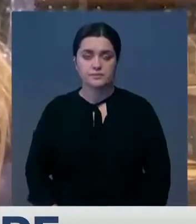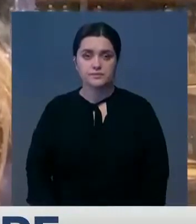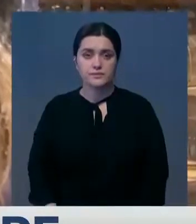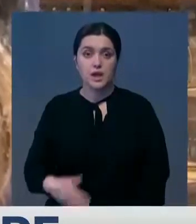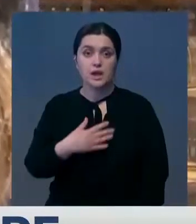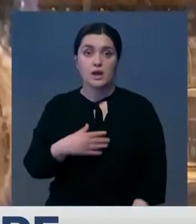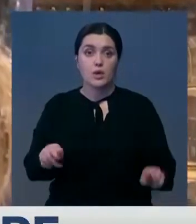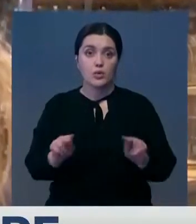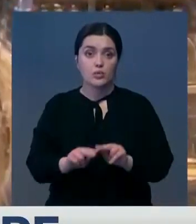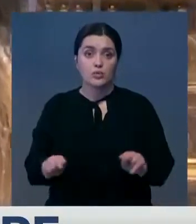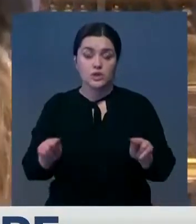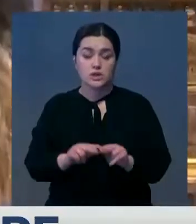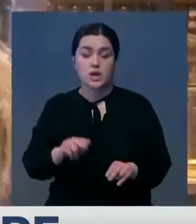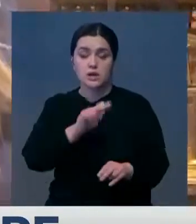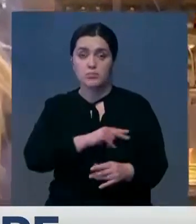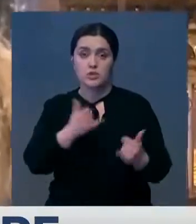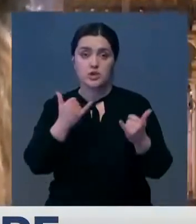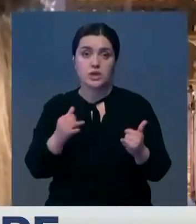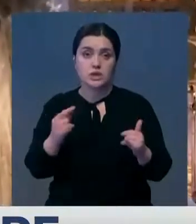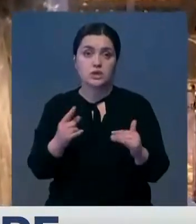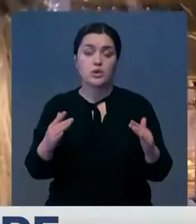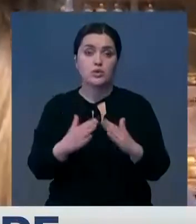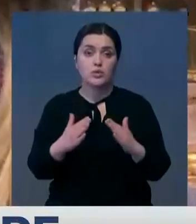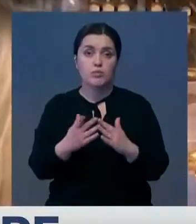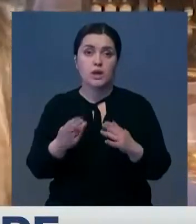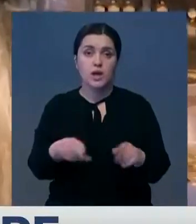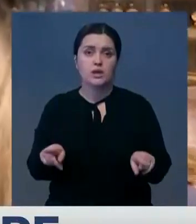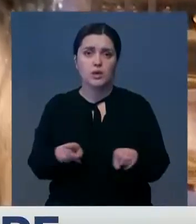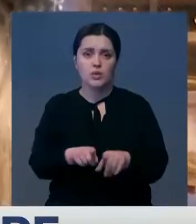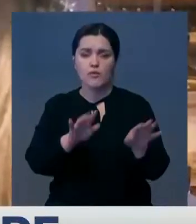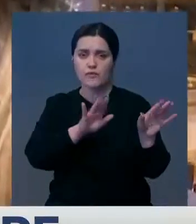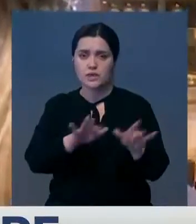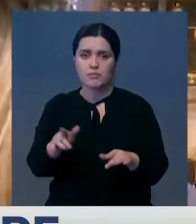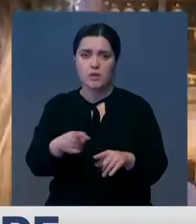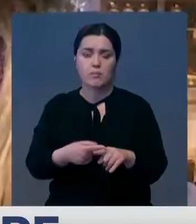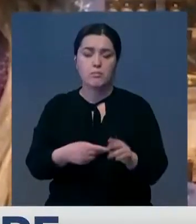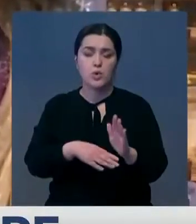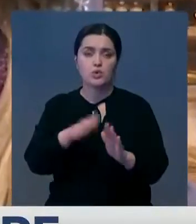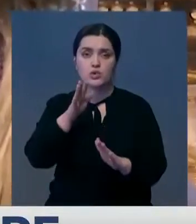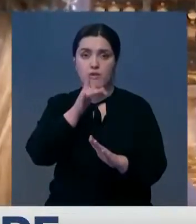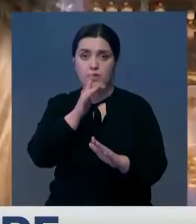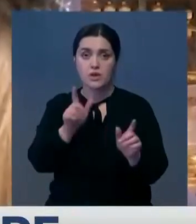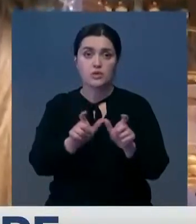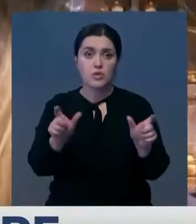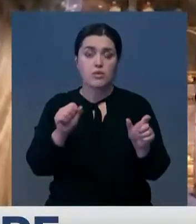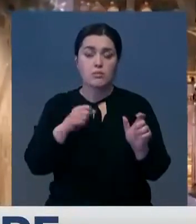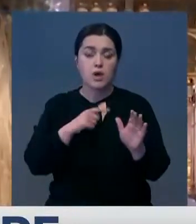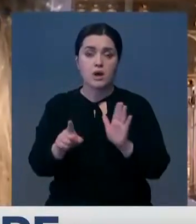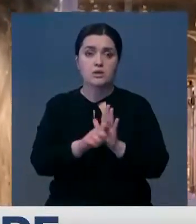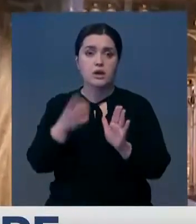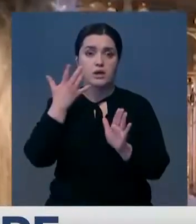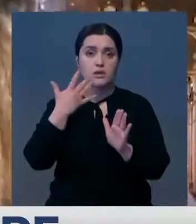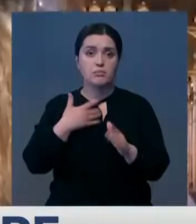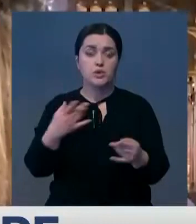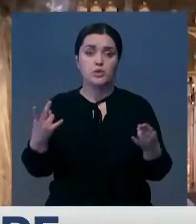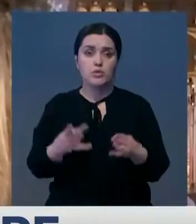Я учительница и работаю сейчас из дома. Я считаю, что для такого снегопада это лучшее время. В школу я могу ходить, когда мне нужно.